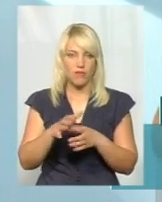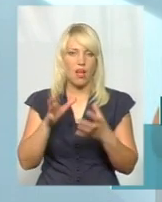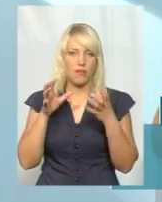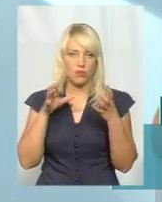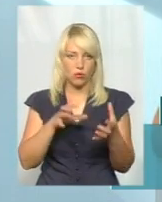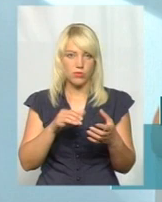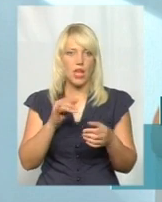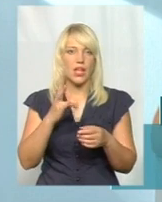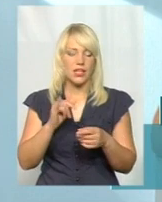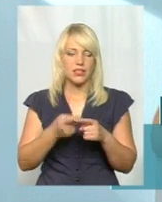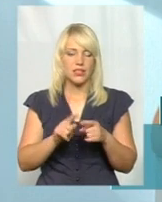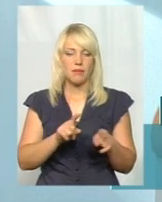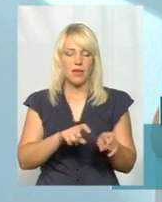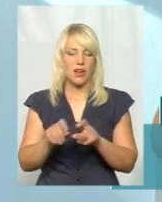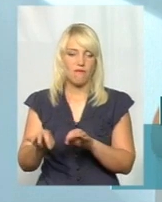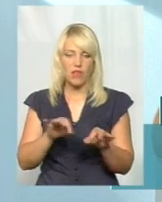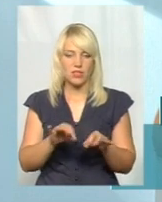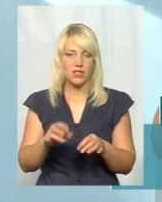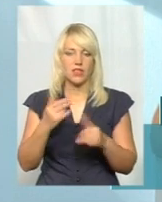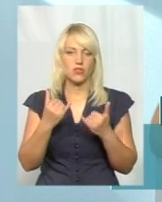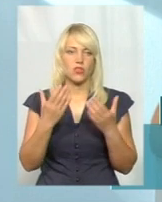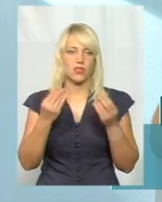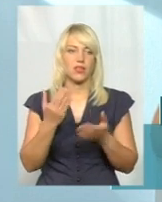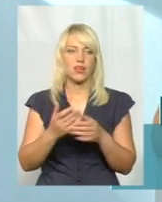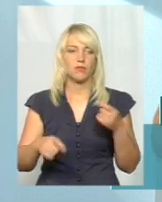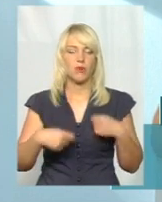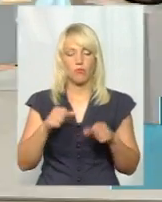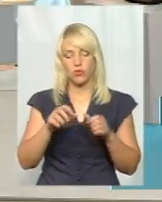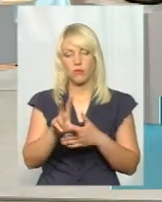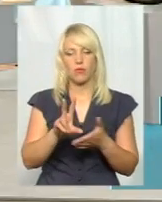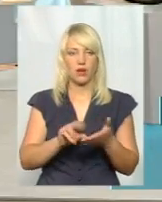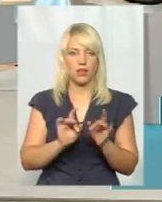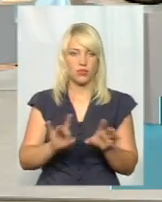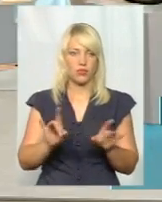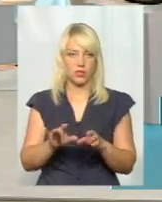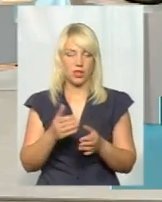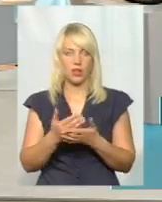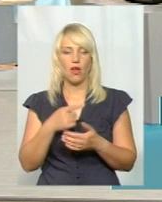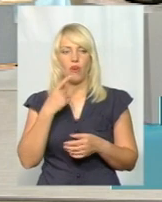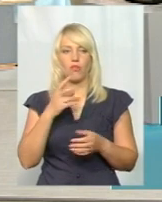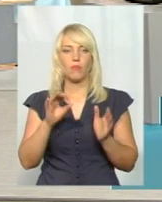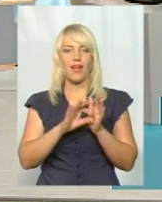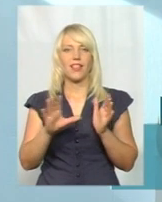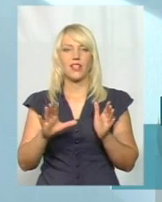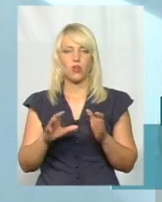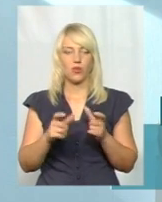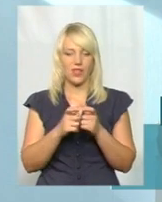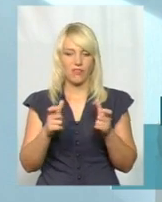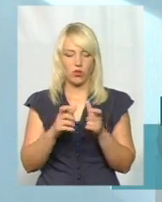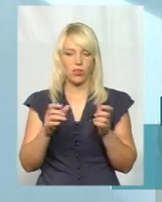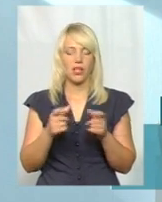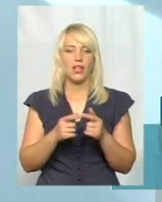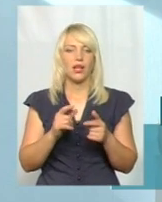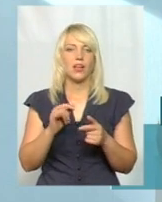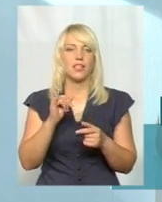ці перевезення є збитковими на сьогоднішній день. Я можу вам навести приклад. От ми кажемо про електронний квиток – 5 гривень. 5